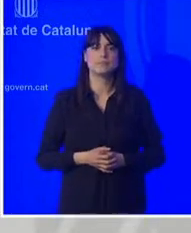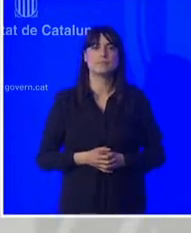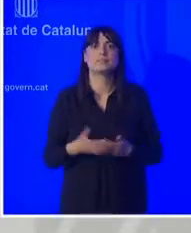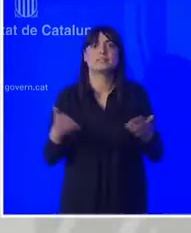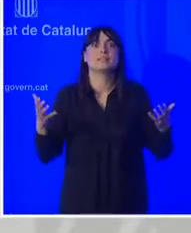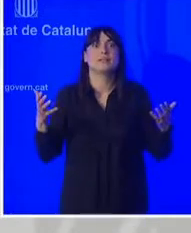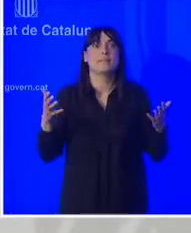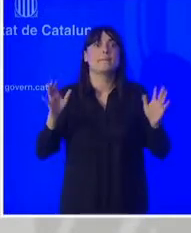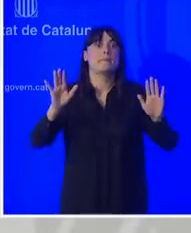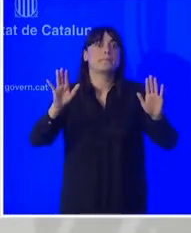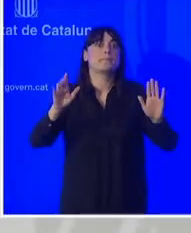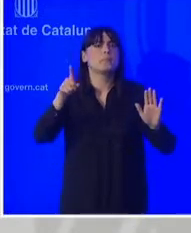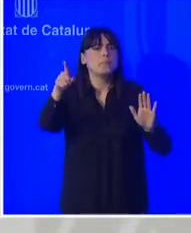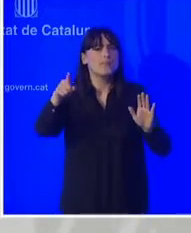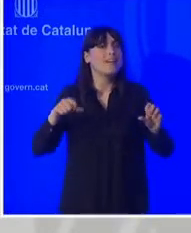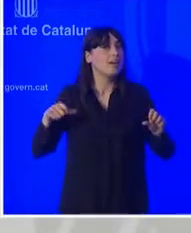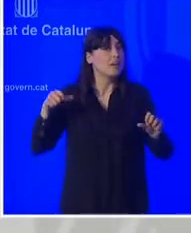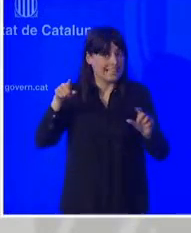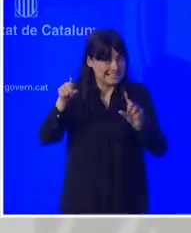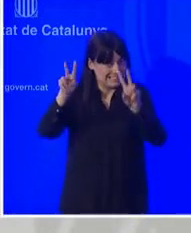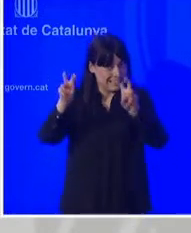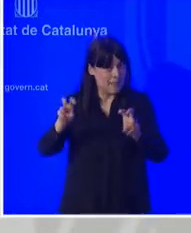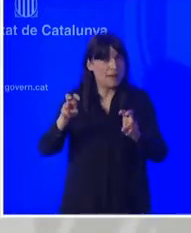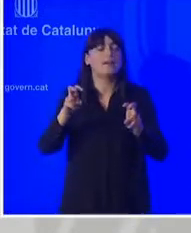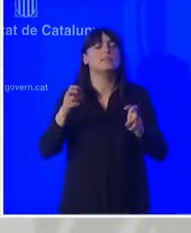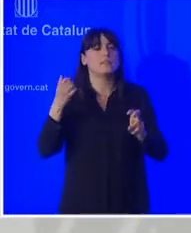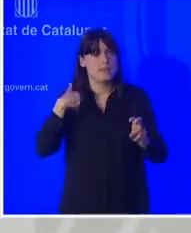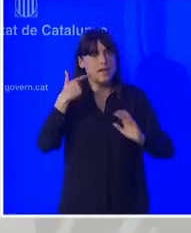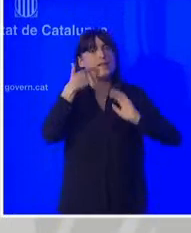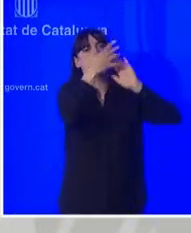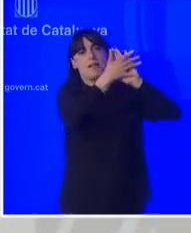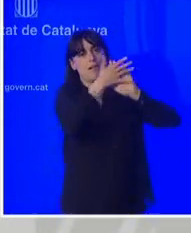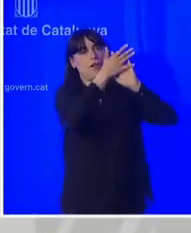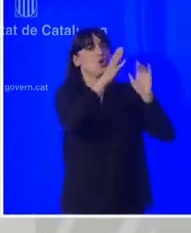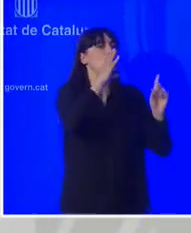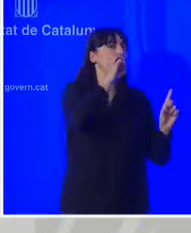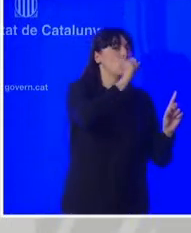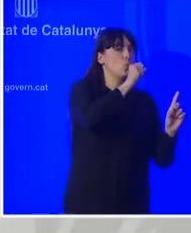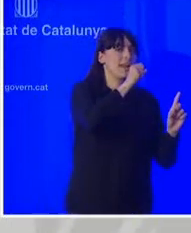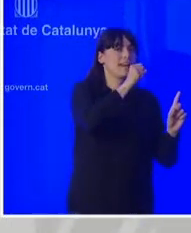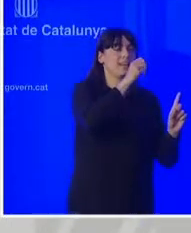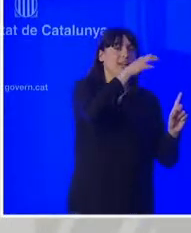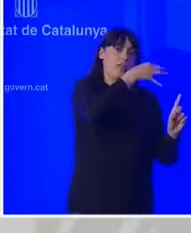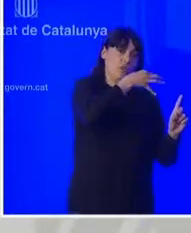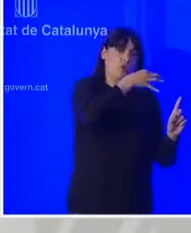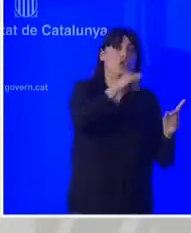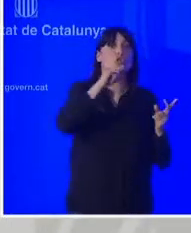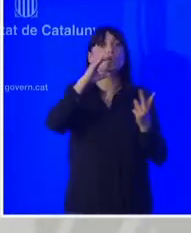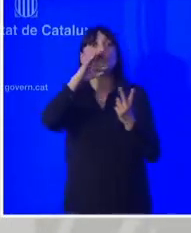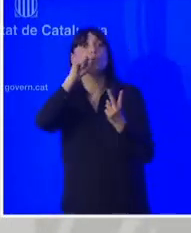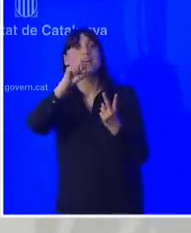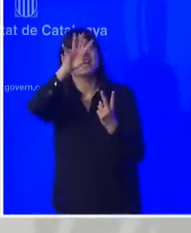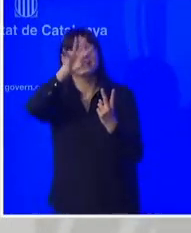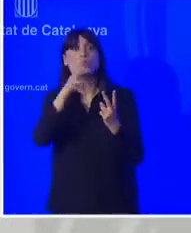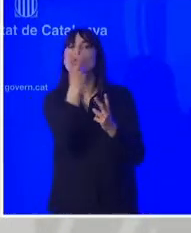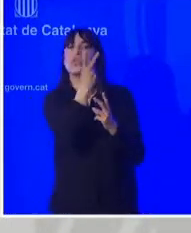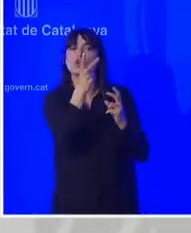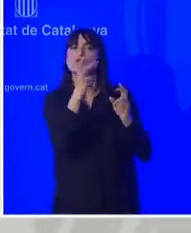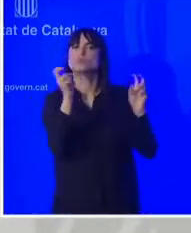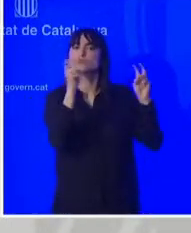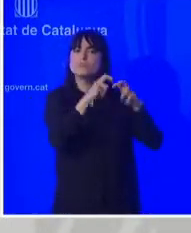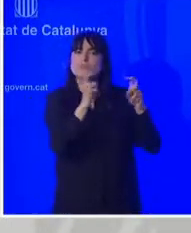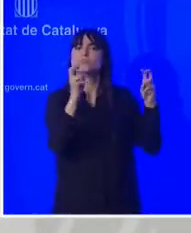Em consta que això s'està treballant conjuntament entre el govern de Catalunya i el govern d'Andorra